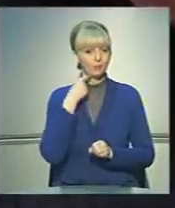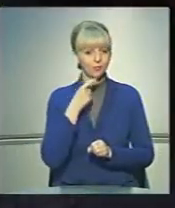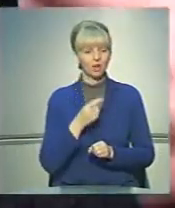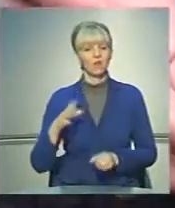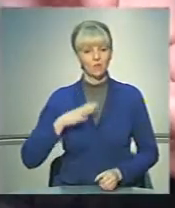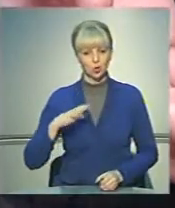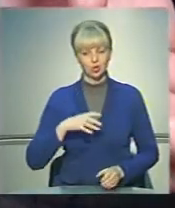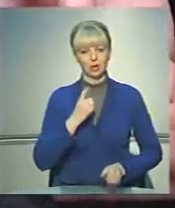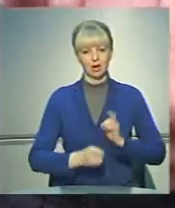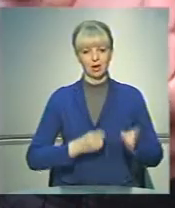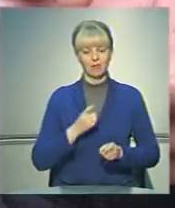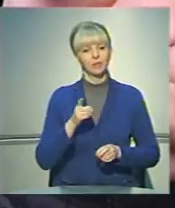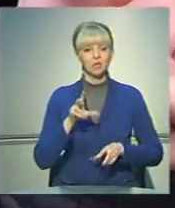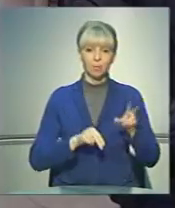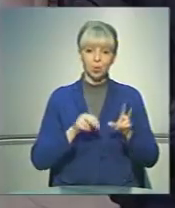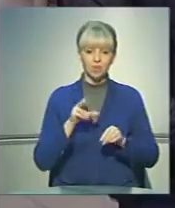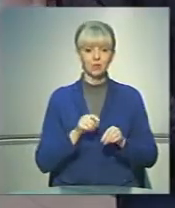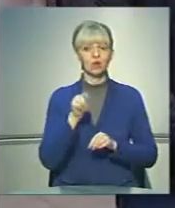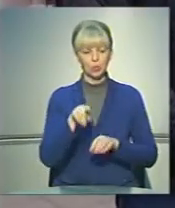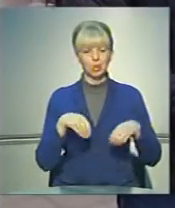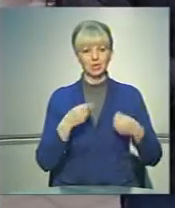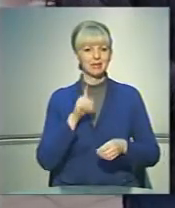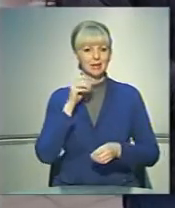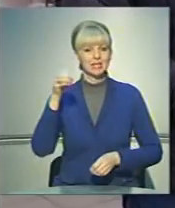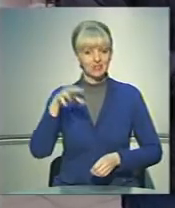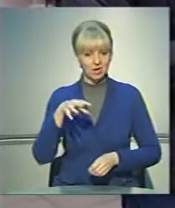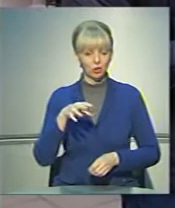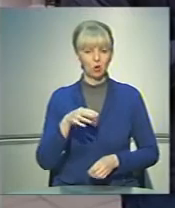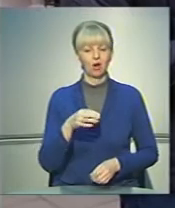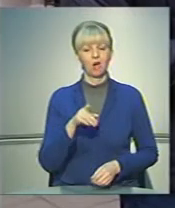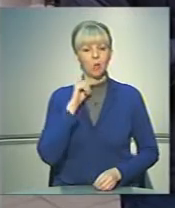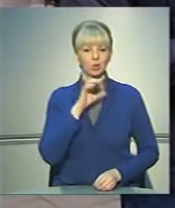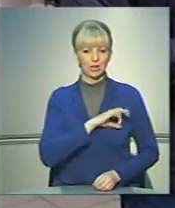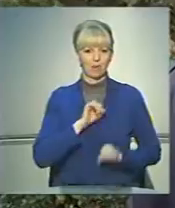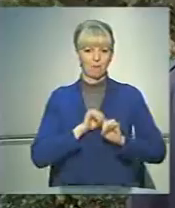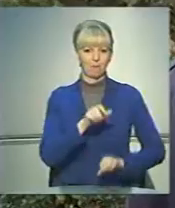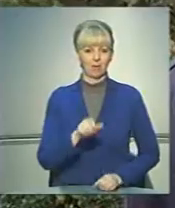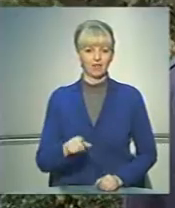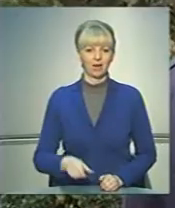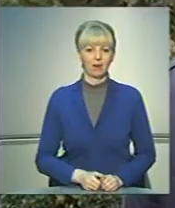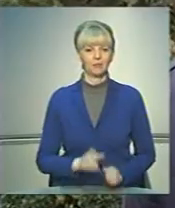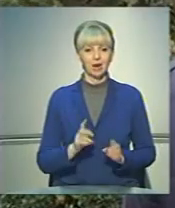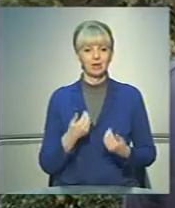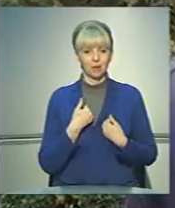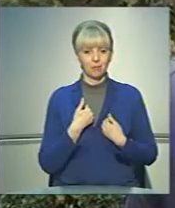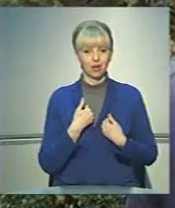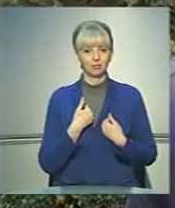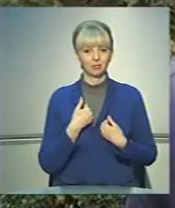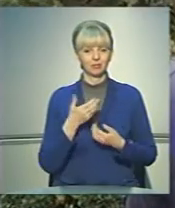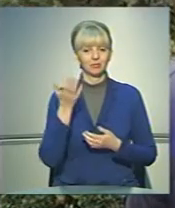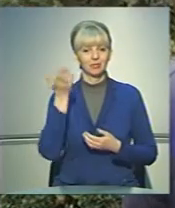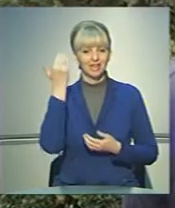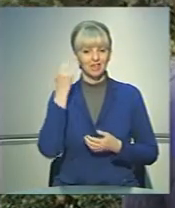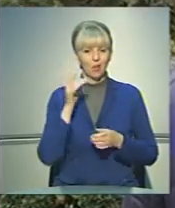очікуванні реформи, адже сподівається, що вона дасть зелене світло молодим правникам. Як на мене, теза, яка нещодавно